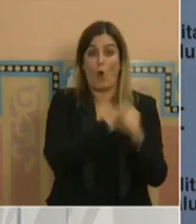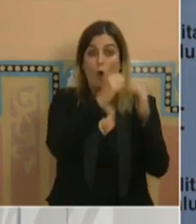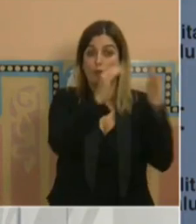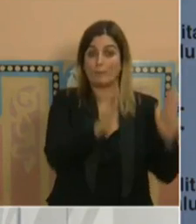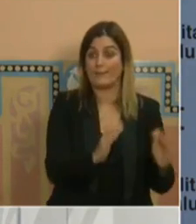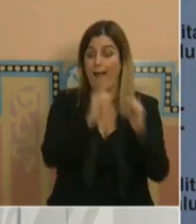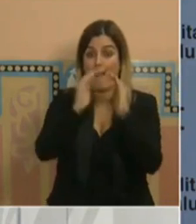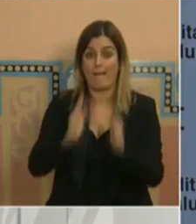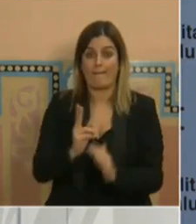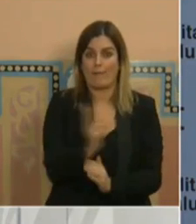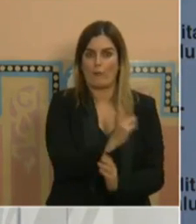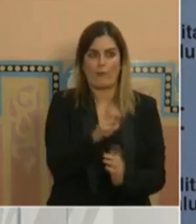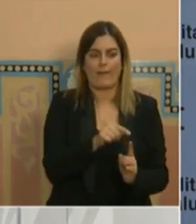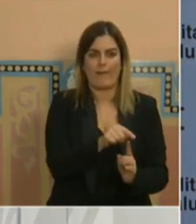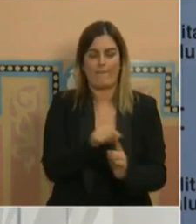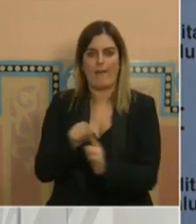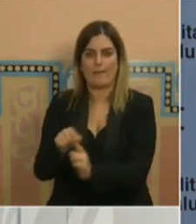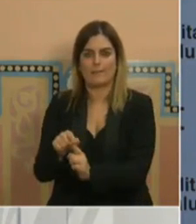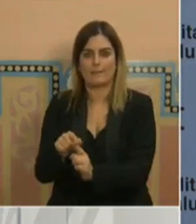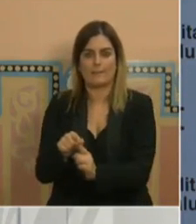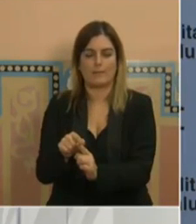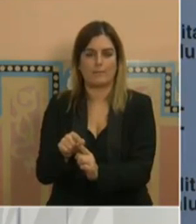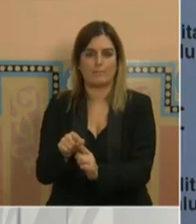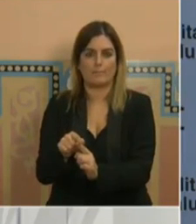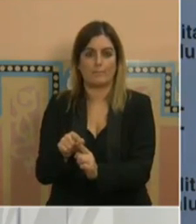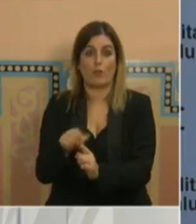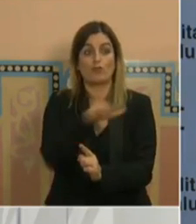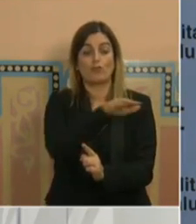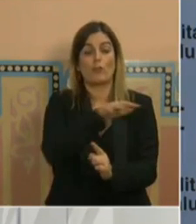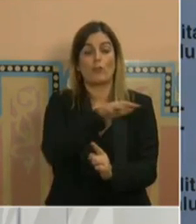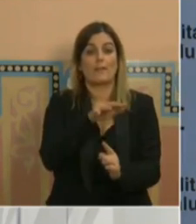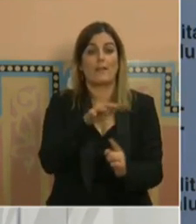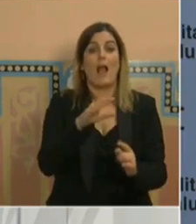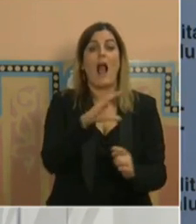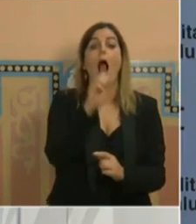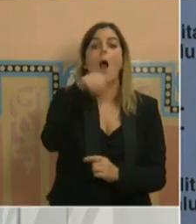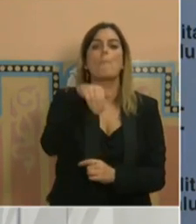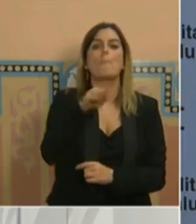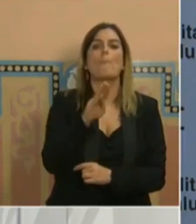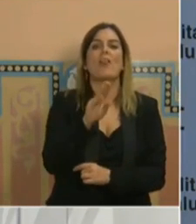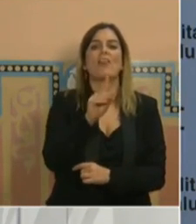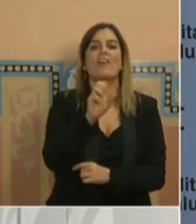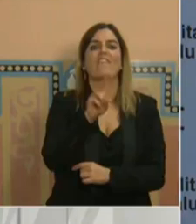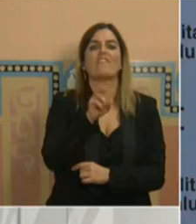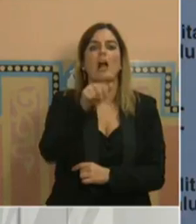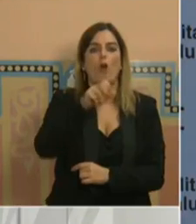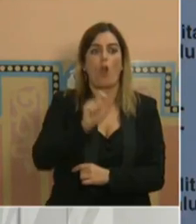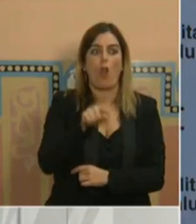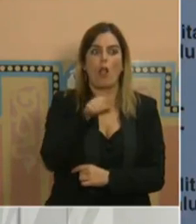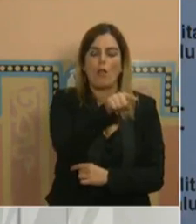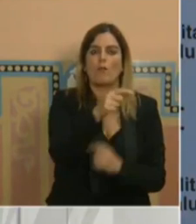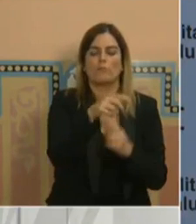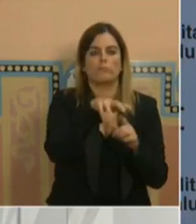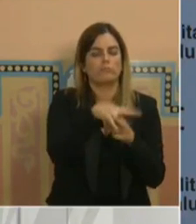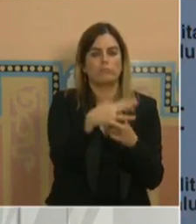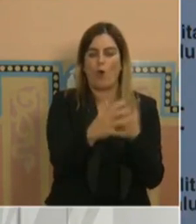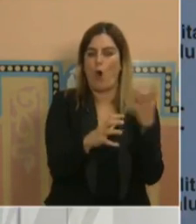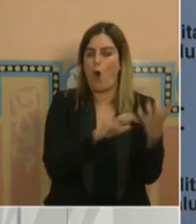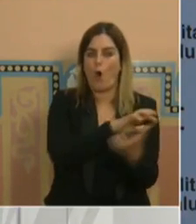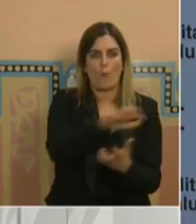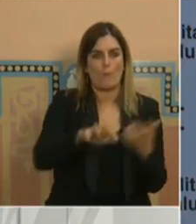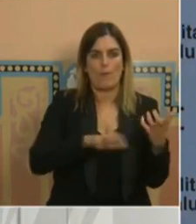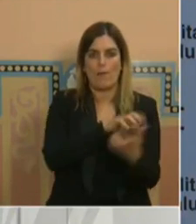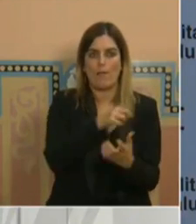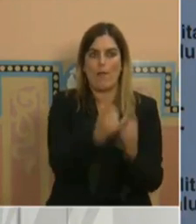els dos hospitals de referència a les comarques, com més l'Hospital de Camp de Bànol, amb una situació molt complicada, que ha patit un